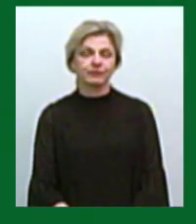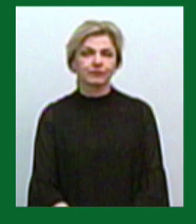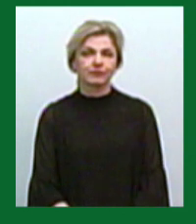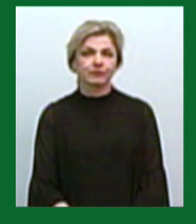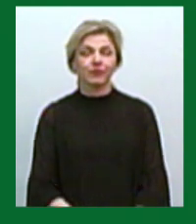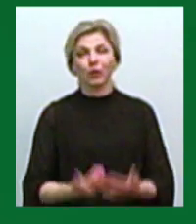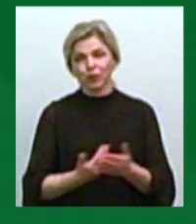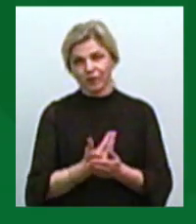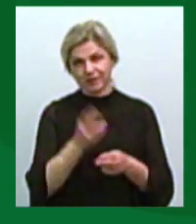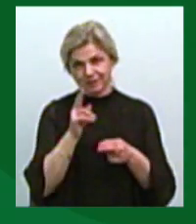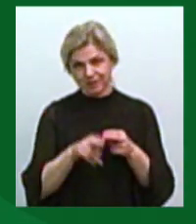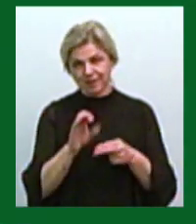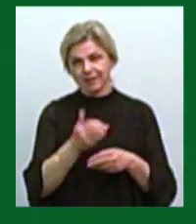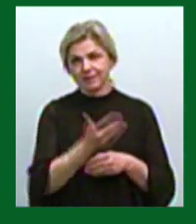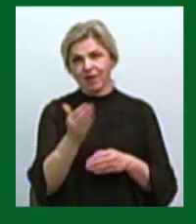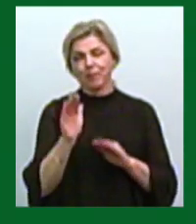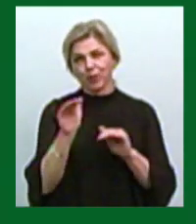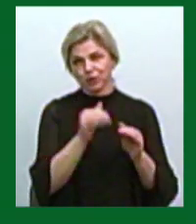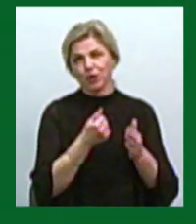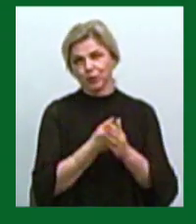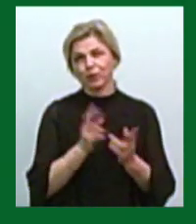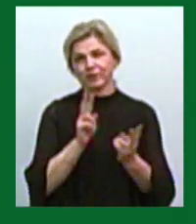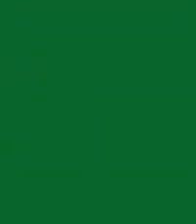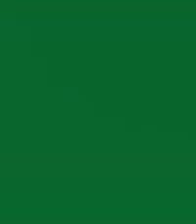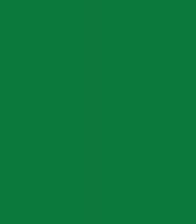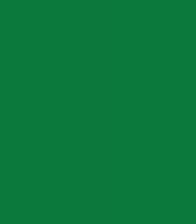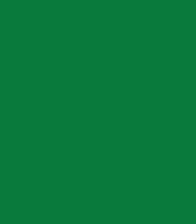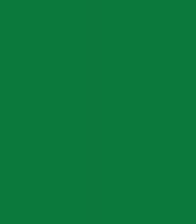І на цьому я з вами прощаюся. Гарного вам вечора.